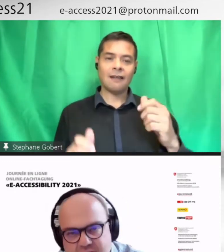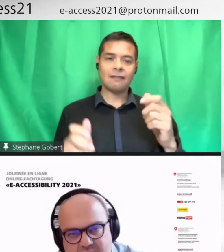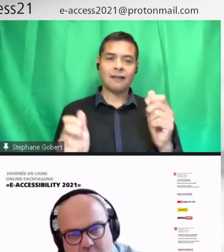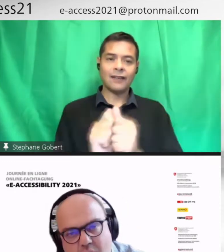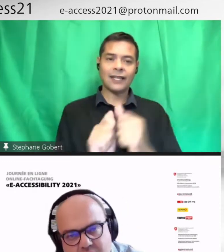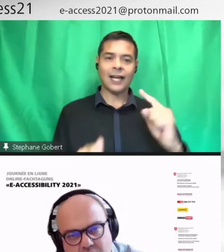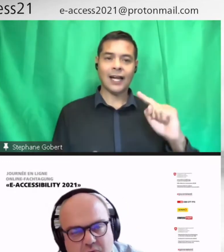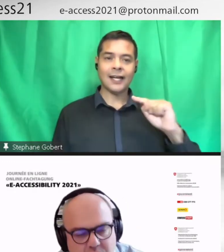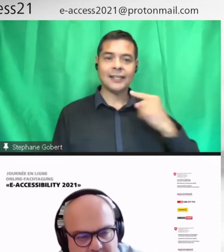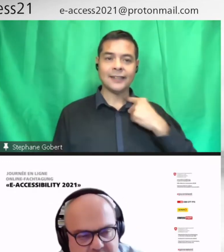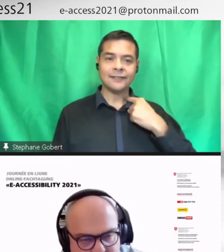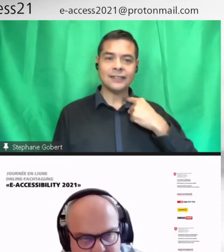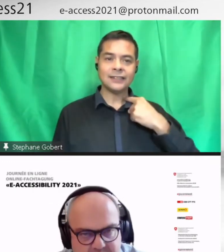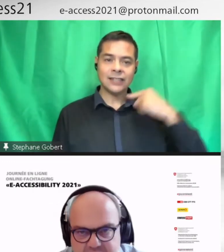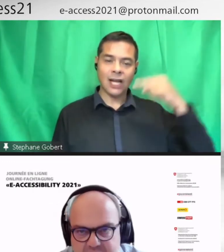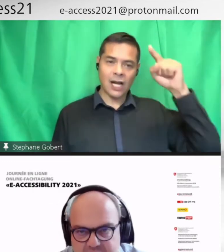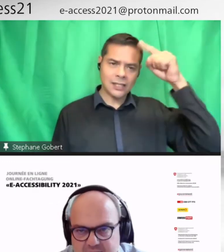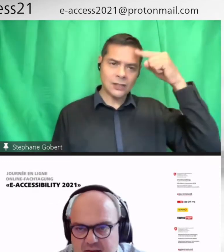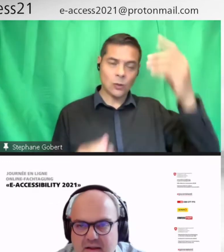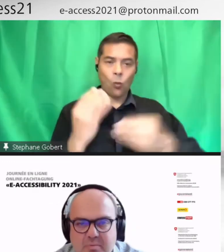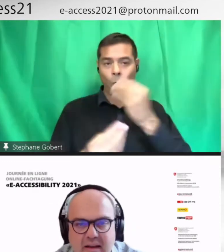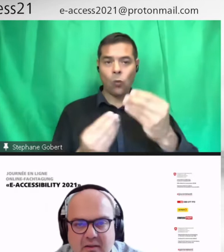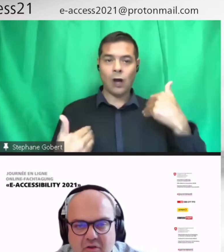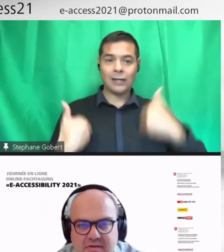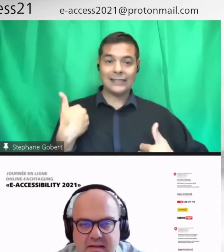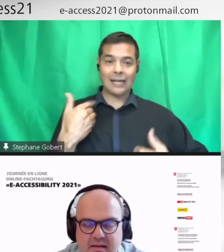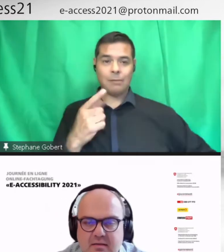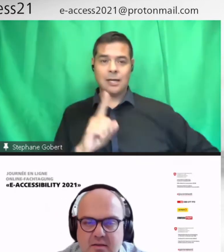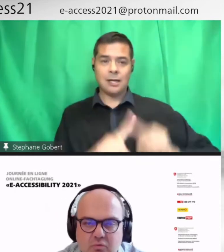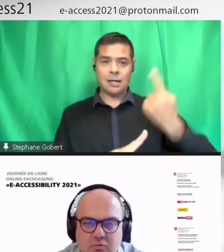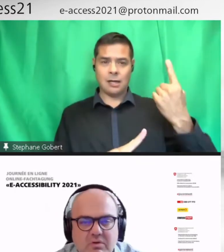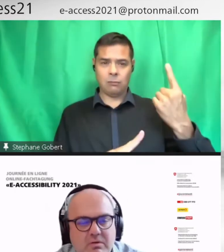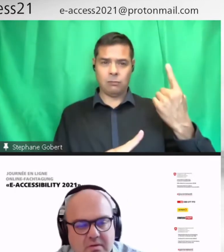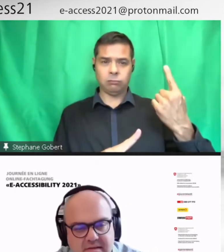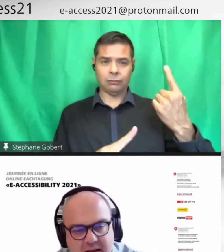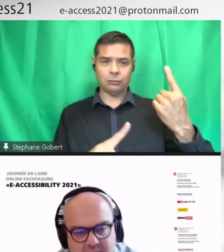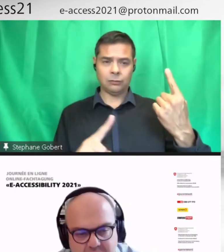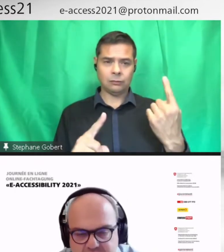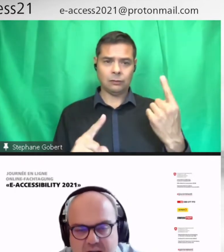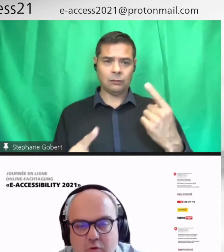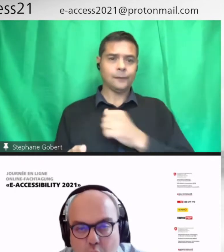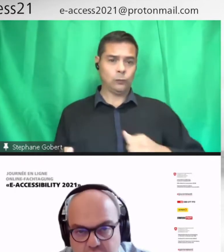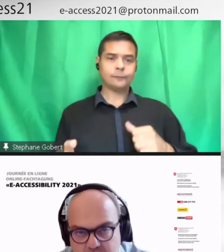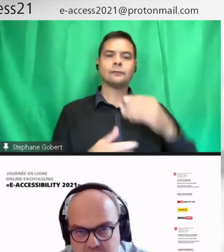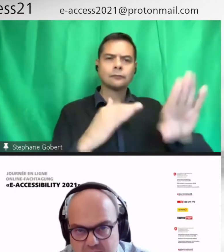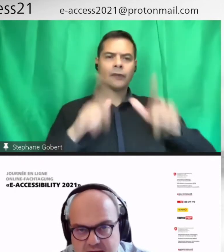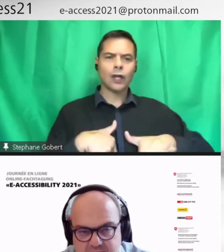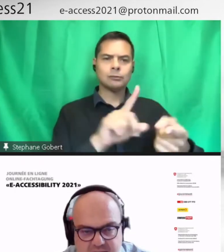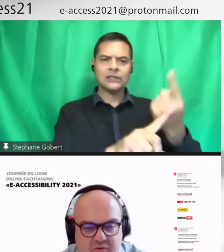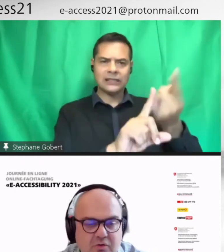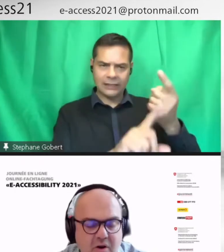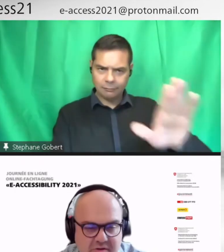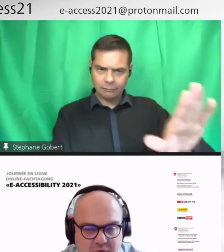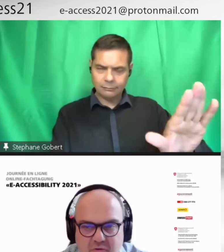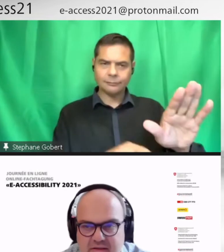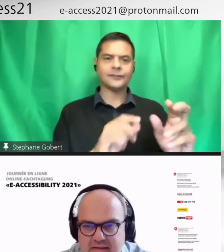ça aura lieu dans les écoles spécialisées. Et puis, les référentiels d'études des élèves, c'est un autre. C'est-à que ce qu'on